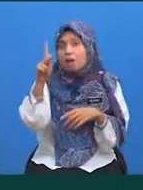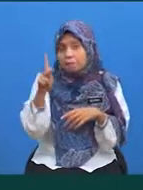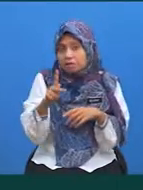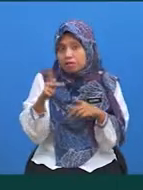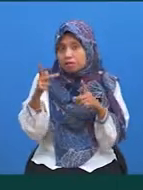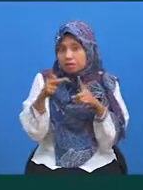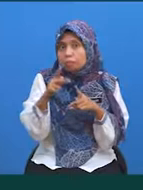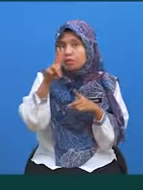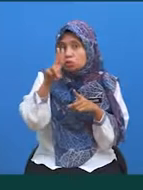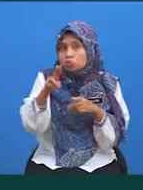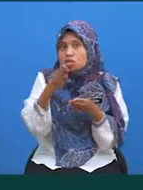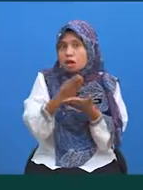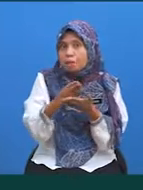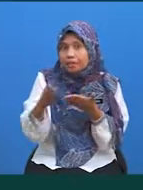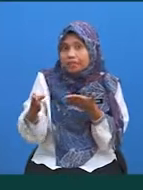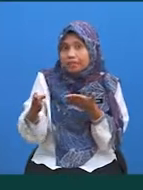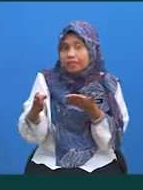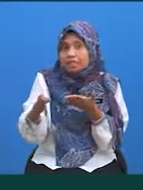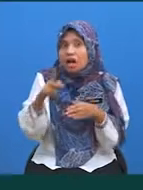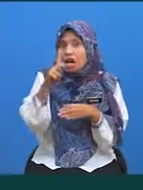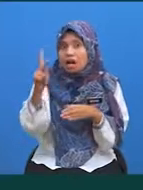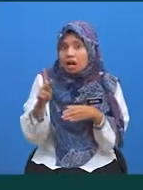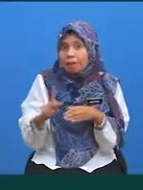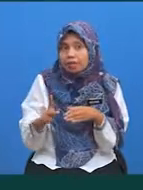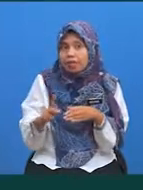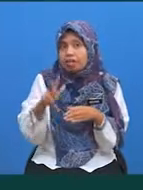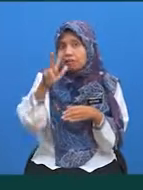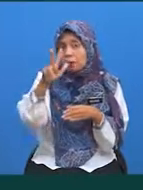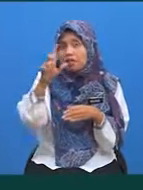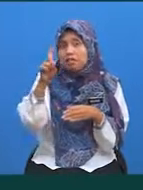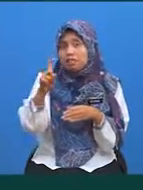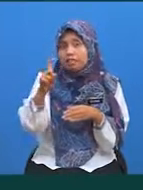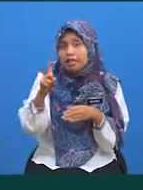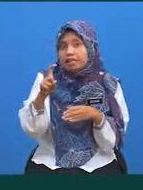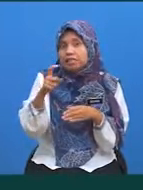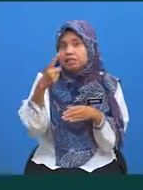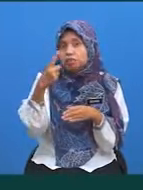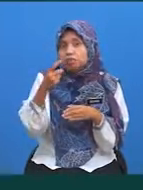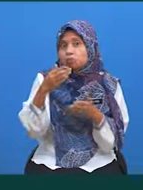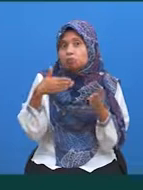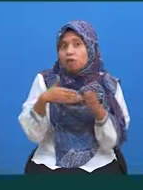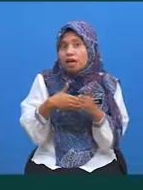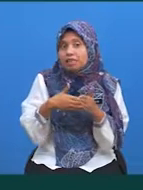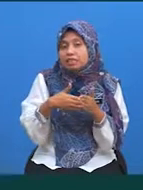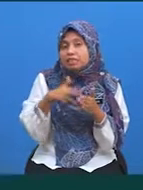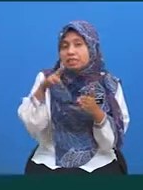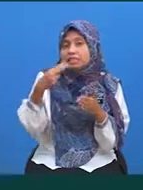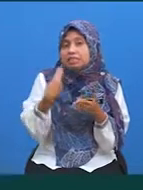kepada dua bahagian Iaitu kameran 3X bagi hat 2 hingga 5